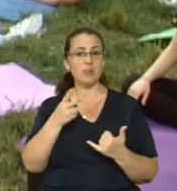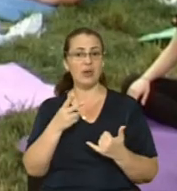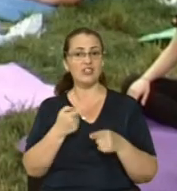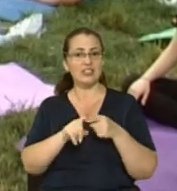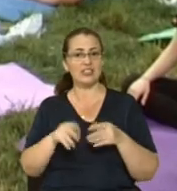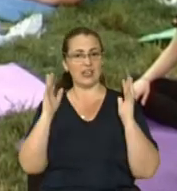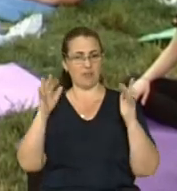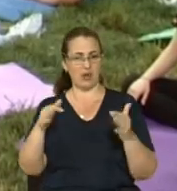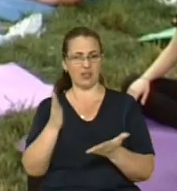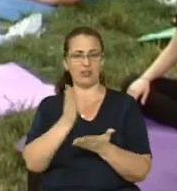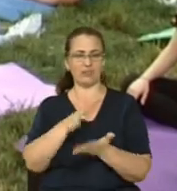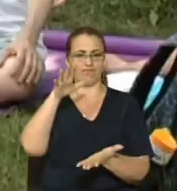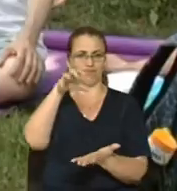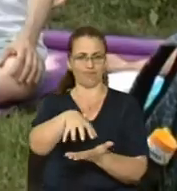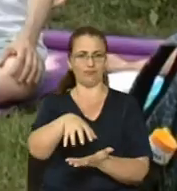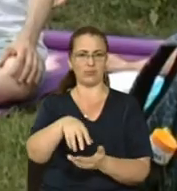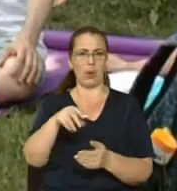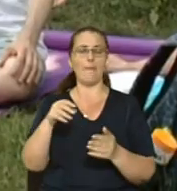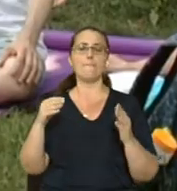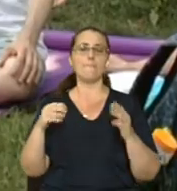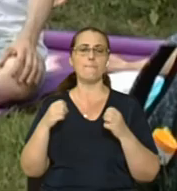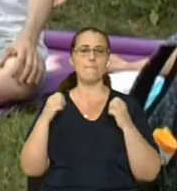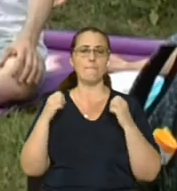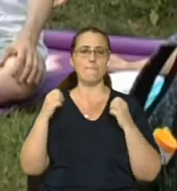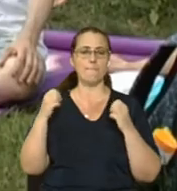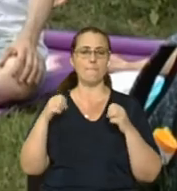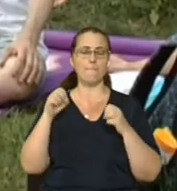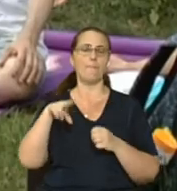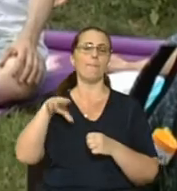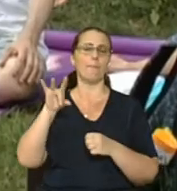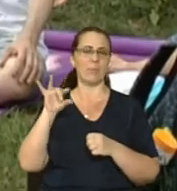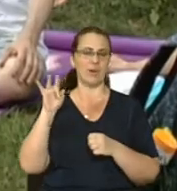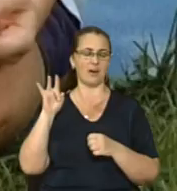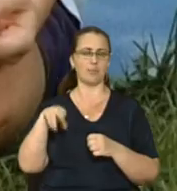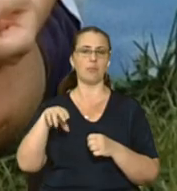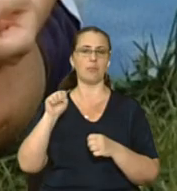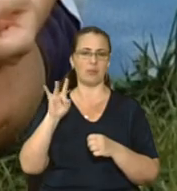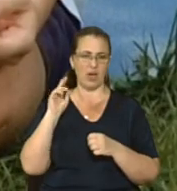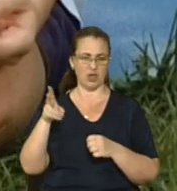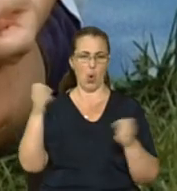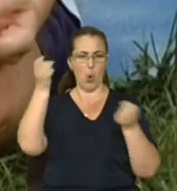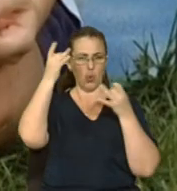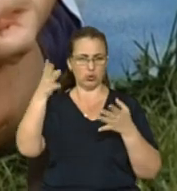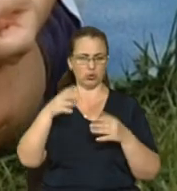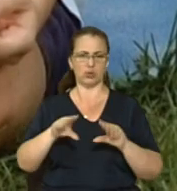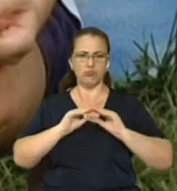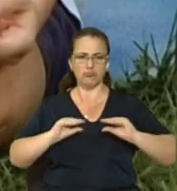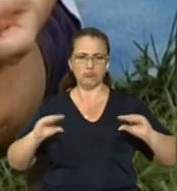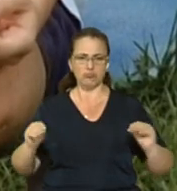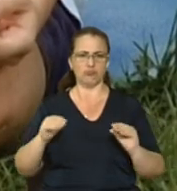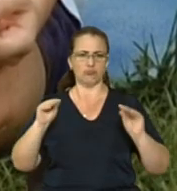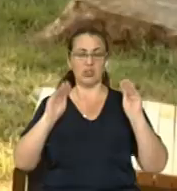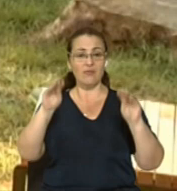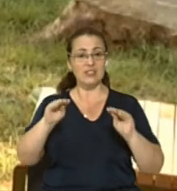-парк. Він розташований у парку культури. Там облаштували майданчик для занять йогою, йогалавки та йогагамаки. Також на майданчику висадили